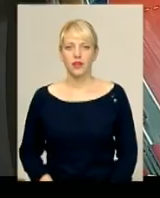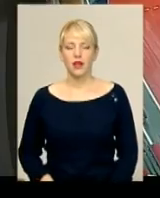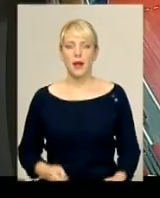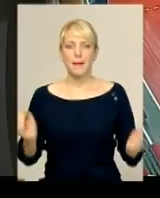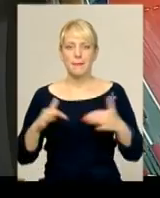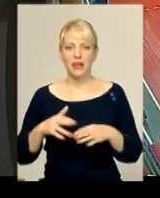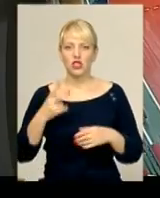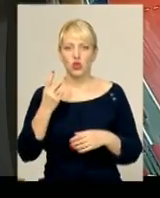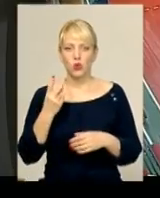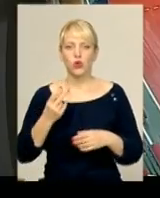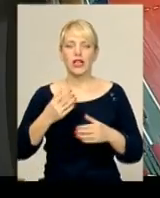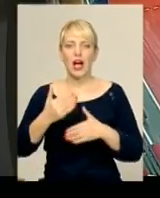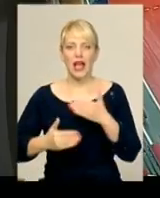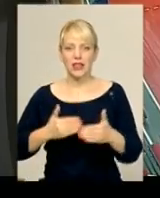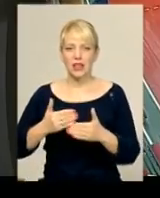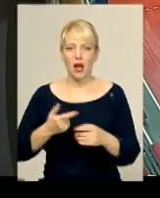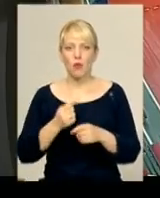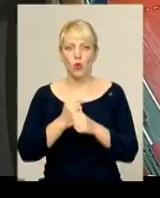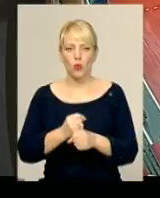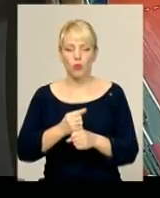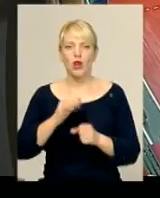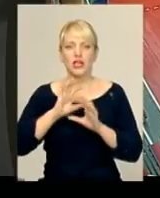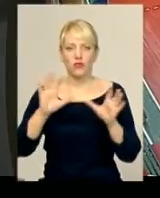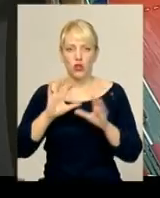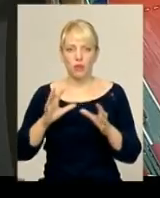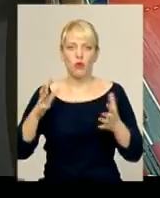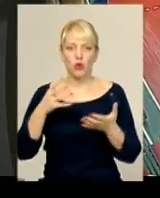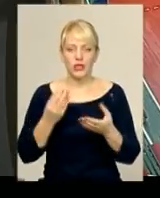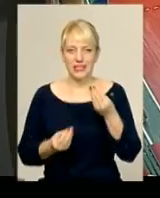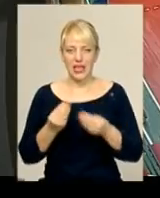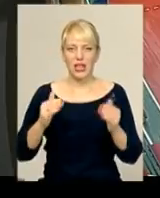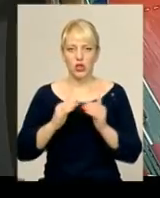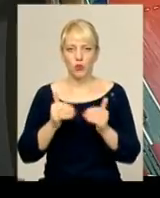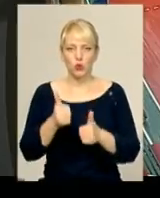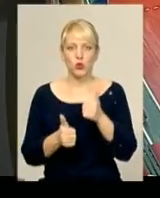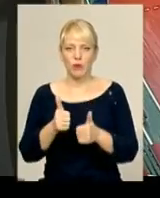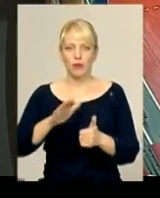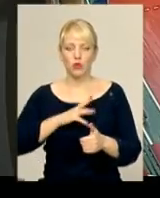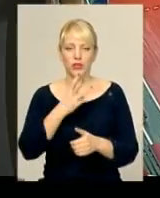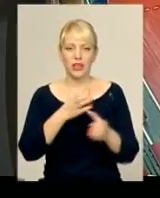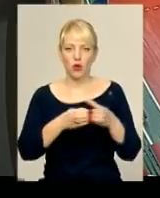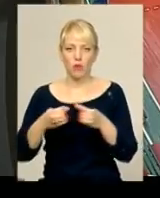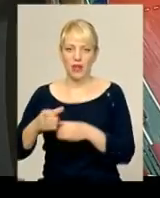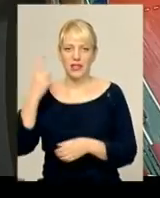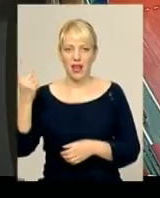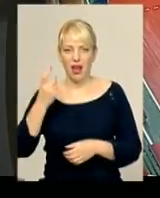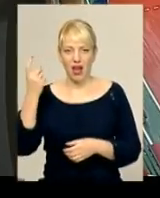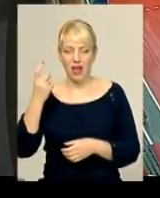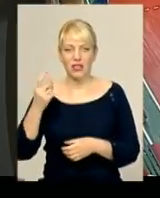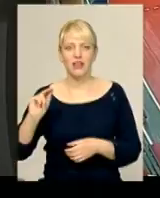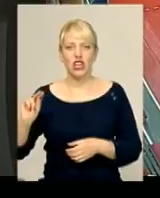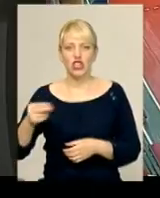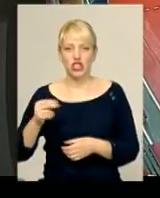Матчі другого етапу Кубку України з волейболу хмельницький новатор зіграв вдома. Суперниками хмельничан були три команди – Харківська юроакадемія,